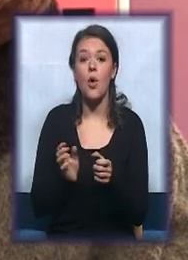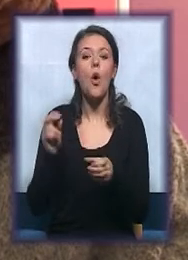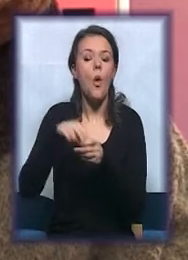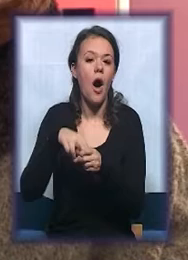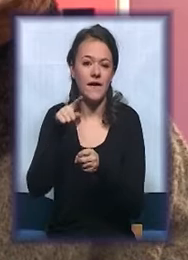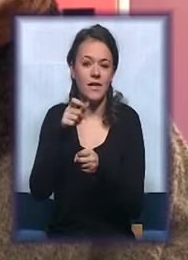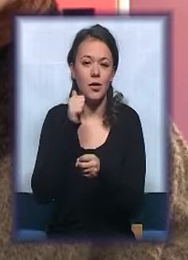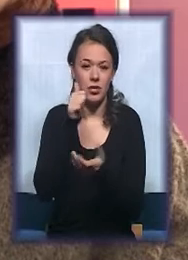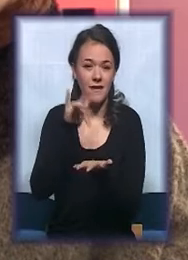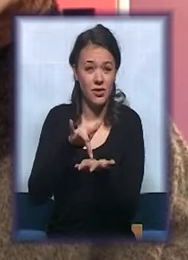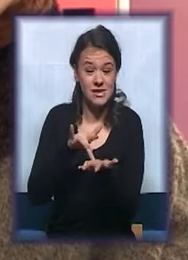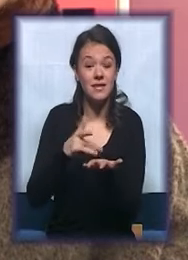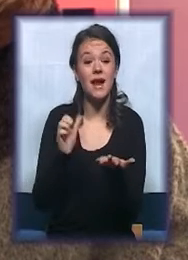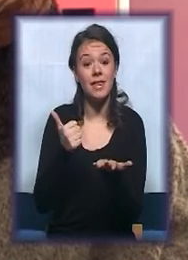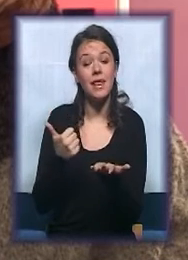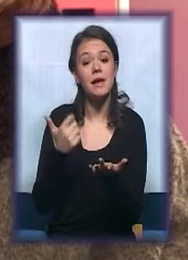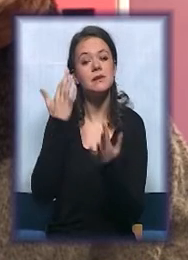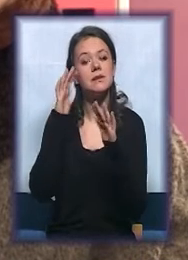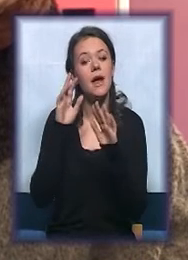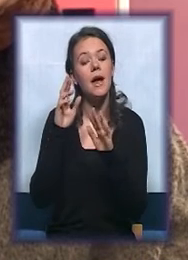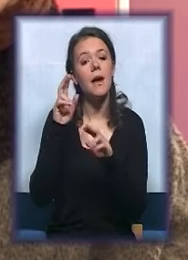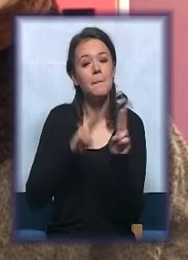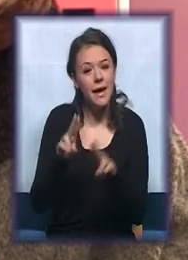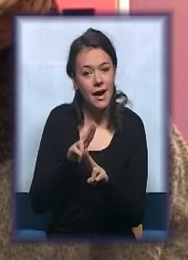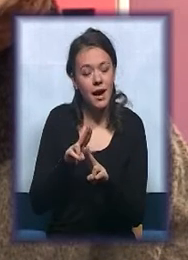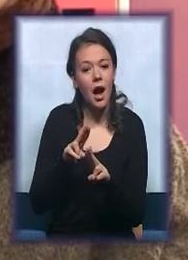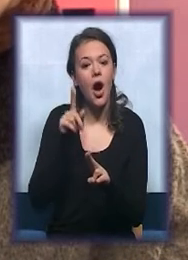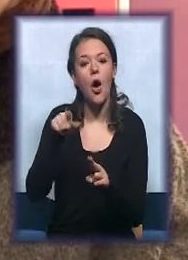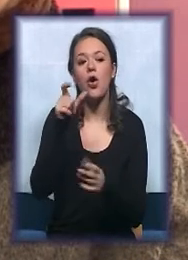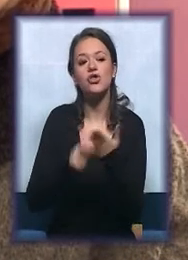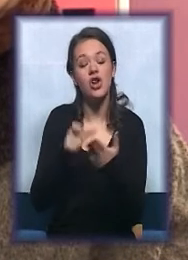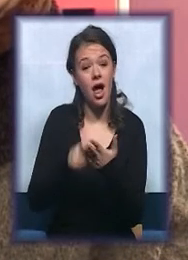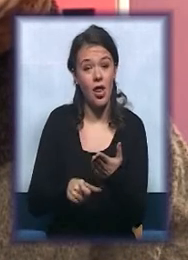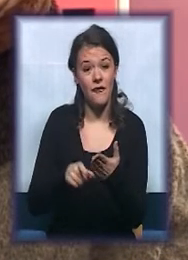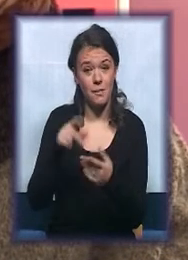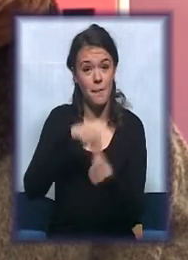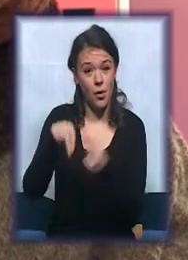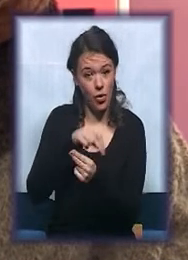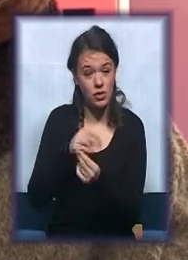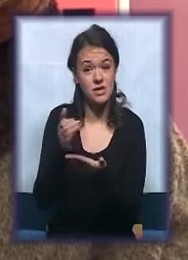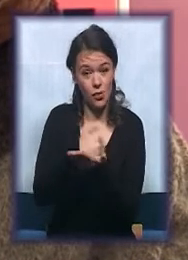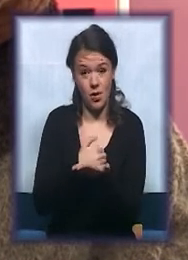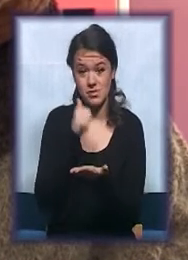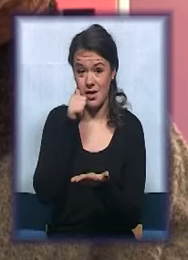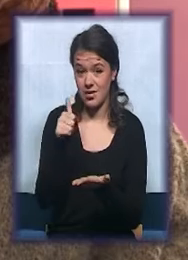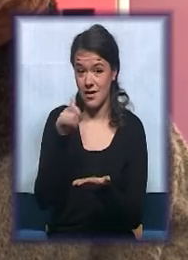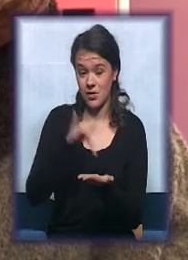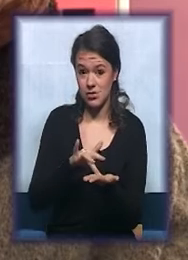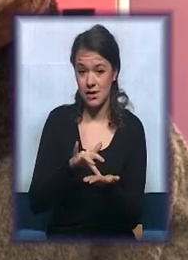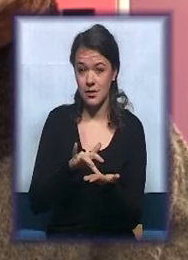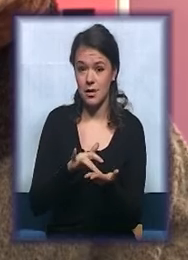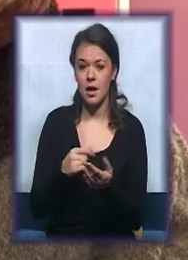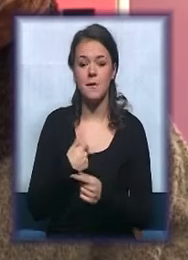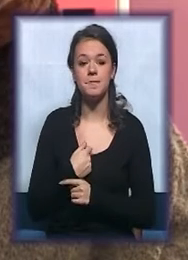jeste briga o čladnovima porodice korisnika dnevnog centra. Da bi se razumeo